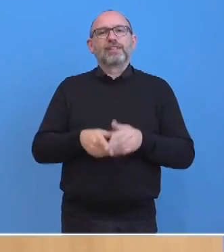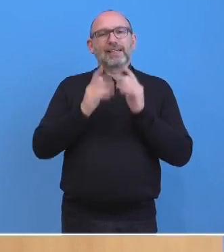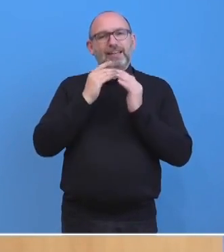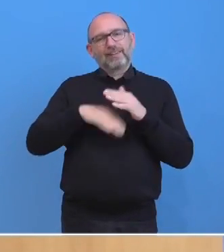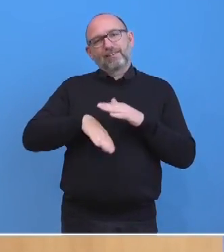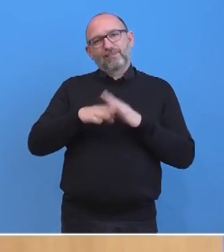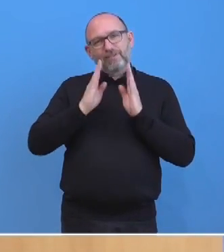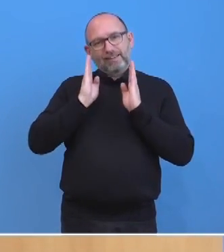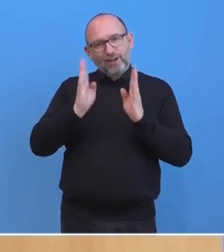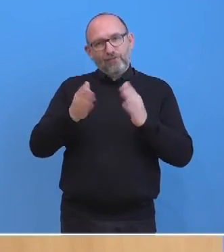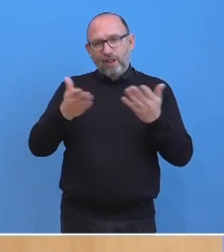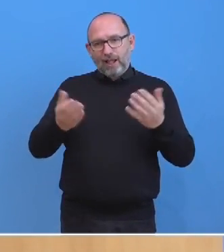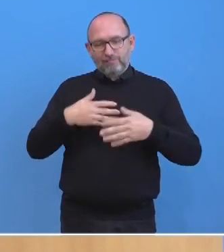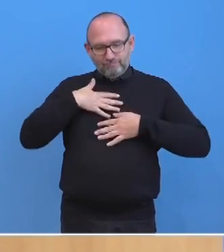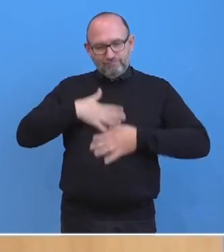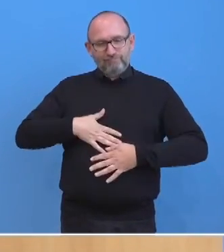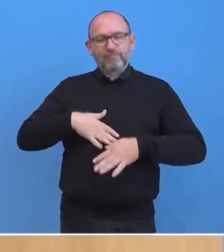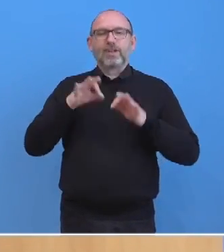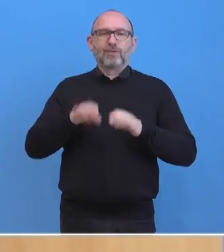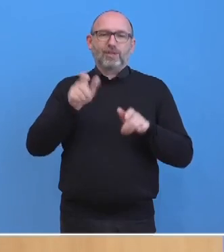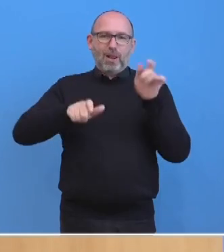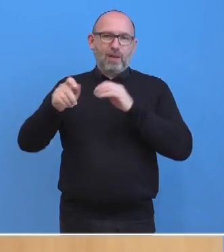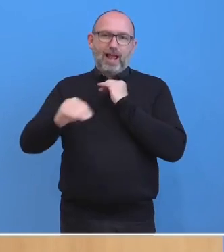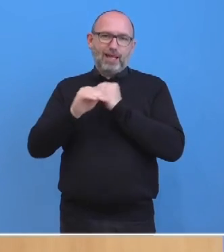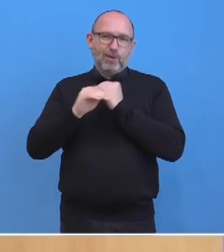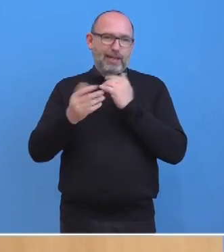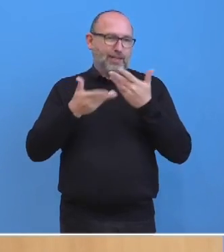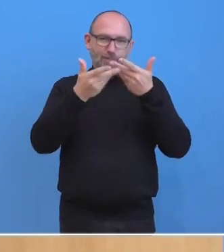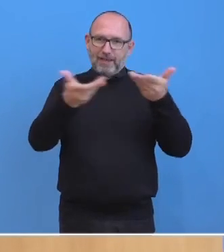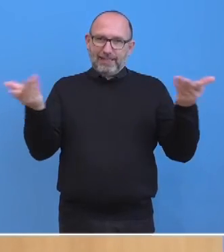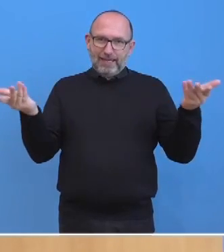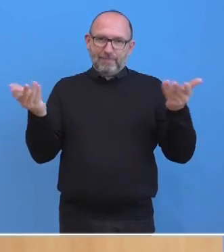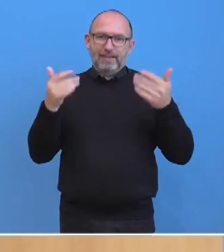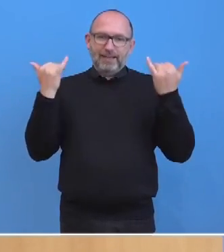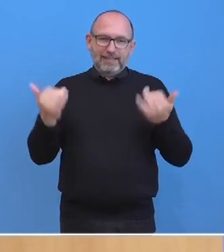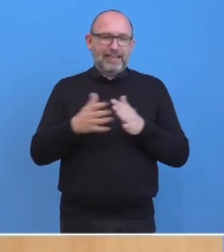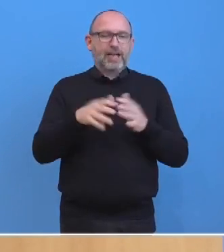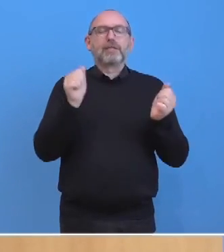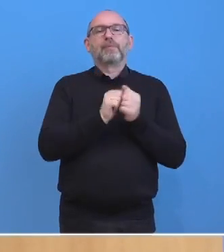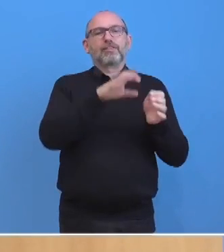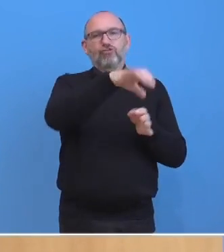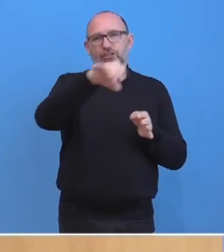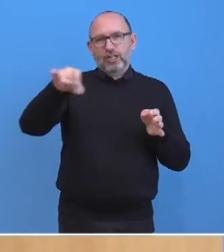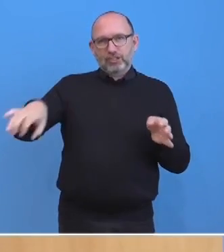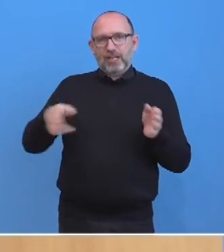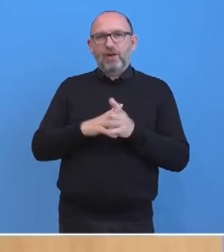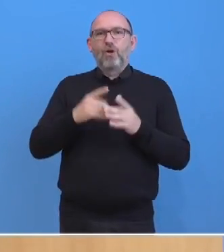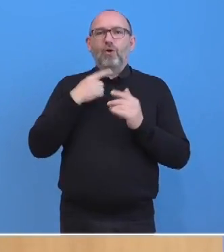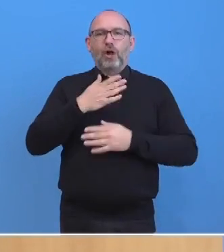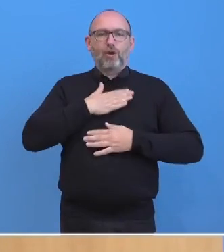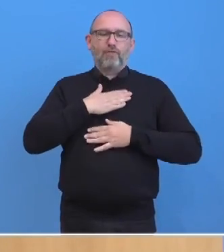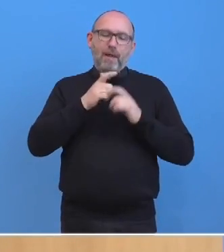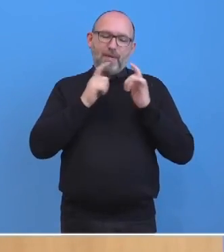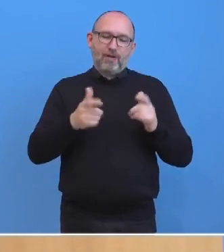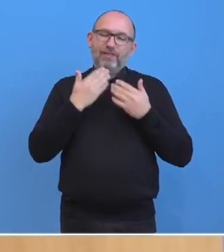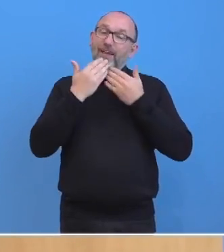geübten und guten Händen der Kolleginnen und Kollegen aus den hiesigen Pressestellen und natürlich erst recht aus der meines Hauses.